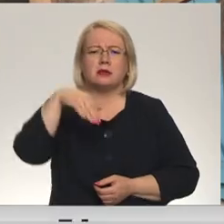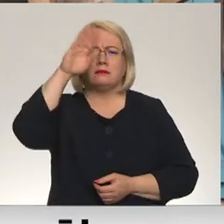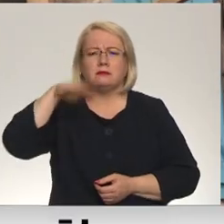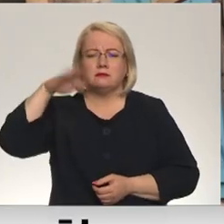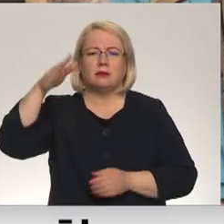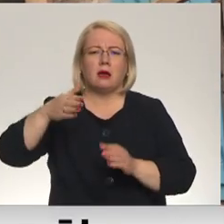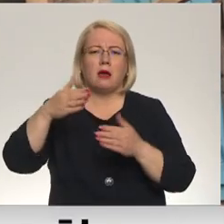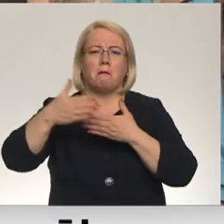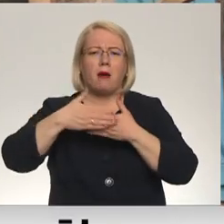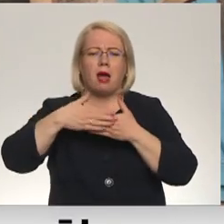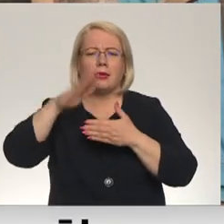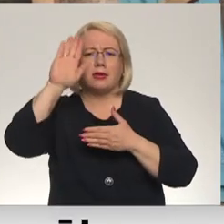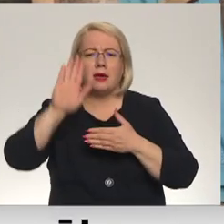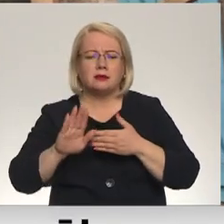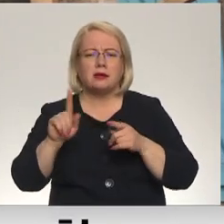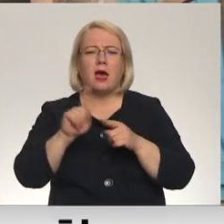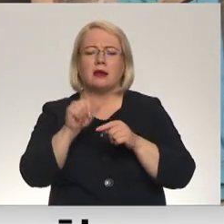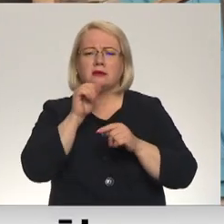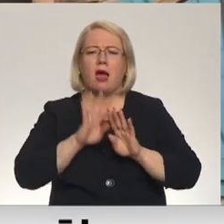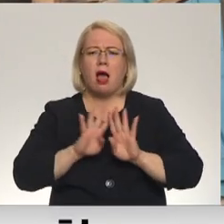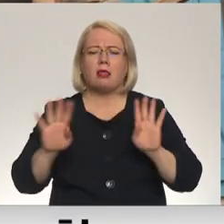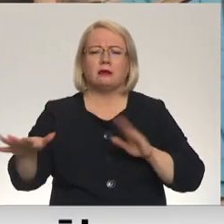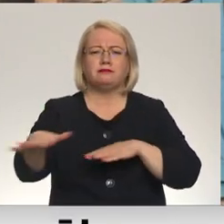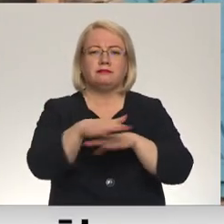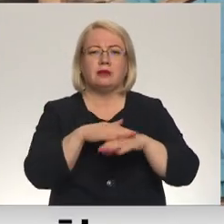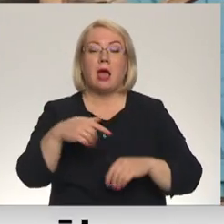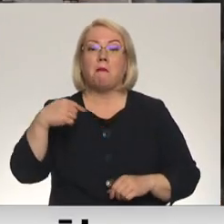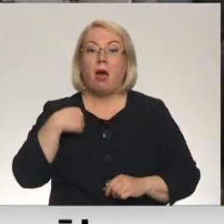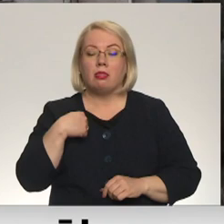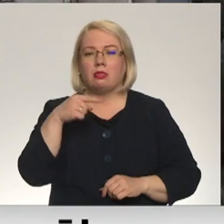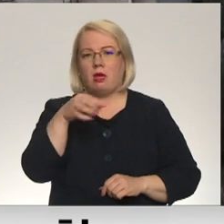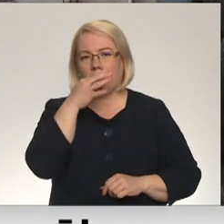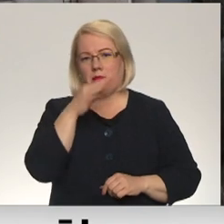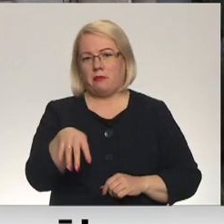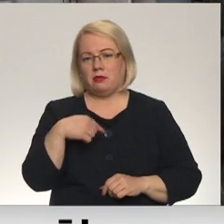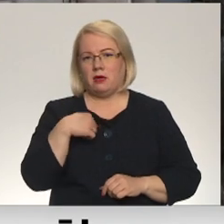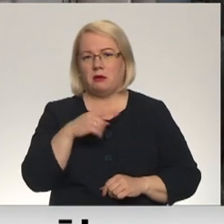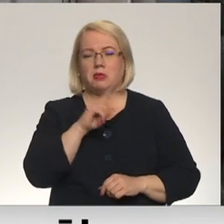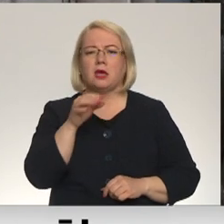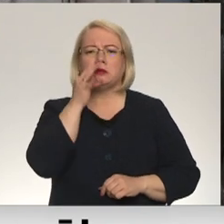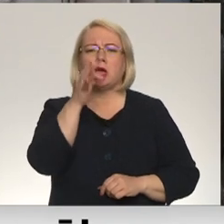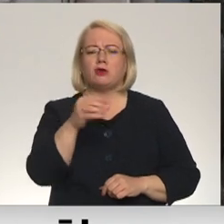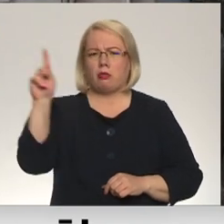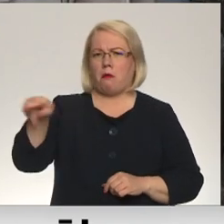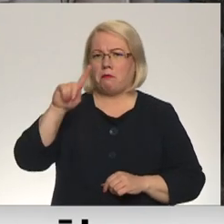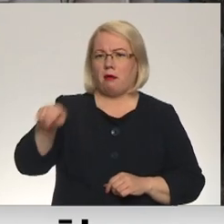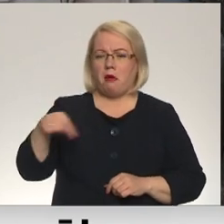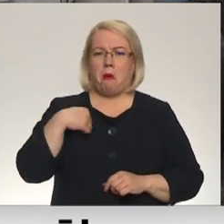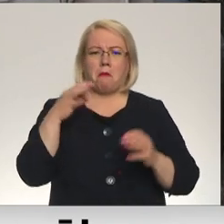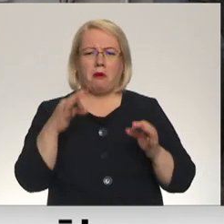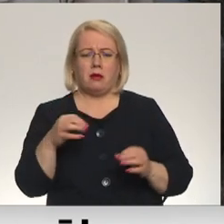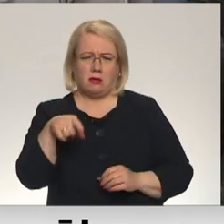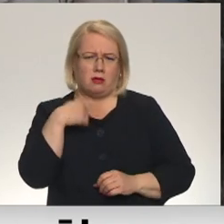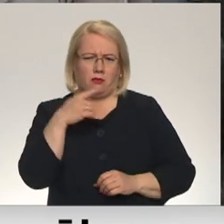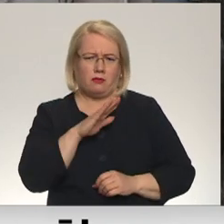zālais, golf laukums. Man tā nepatīk. Bet es jau nesaku, viņam ir nepareiz, man ir pareiz.